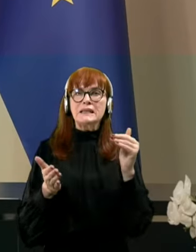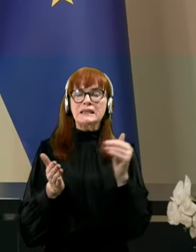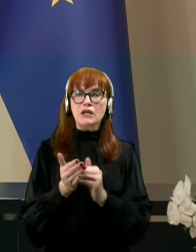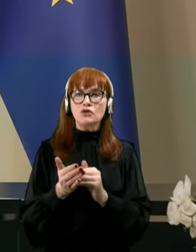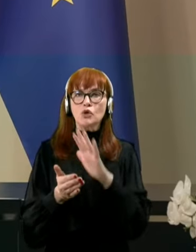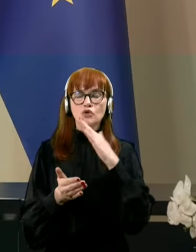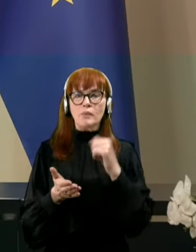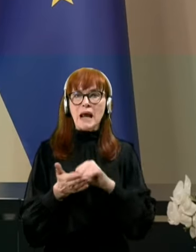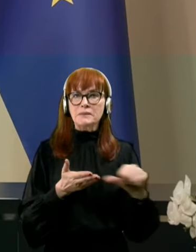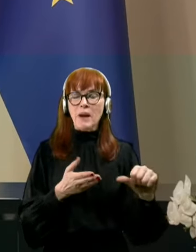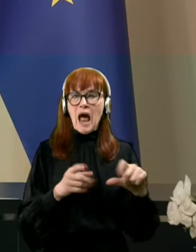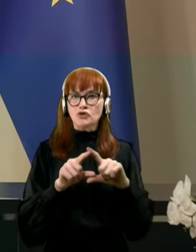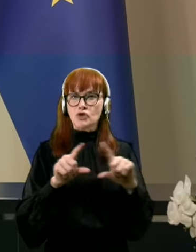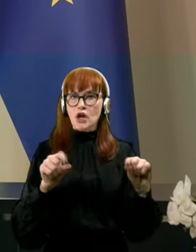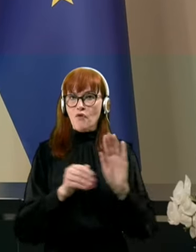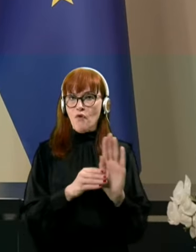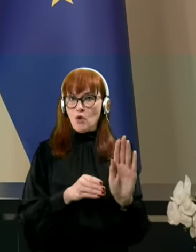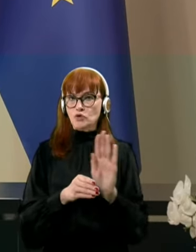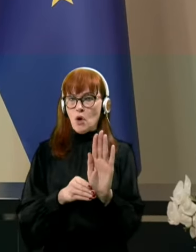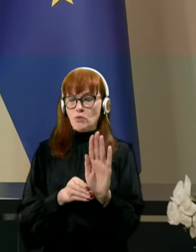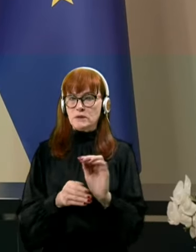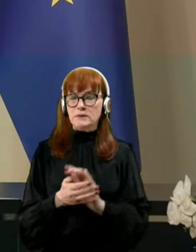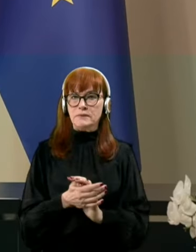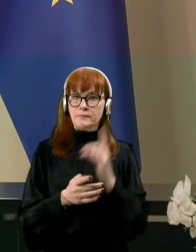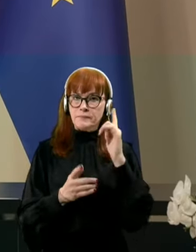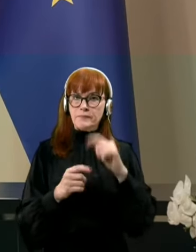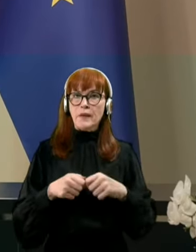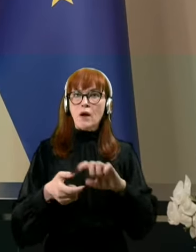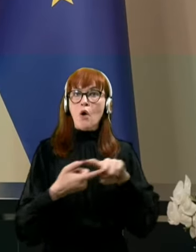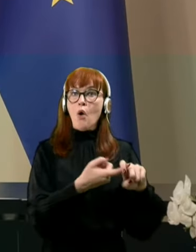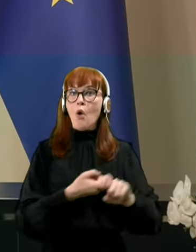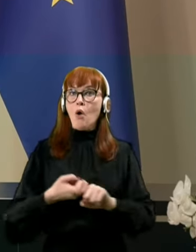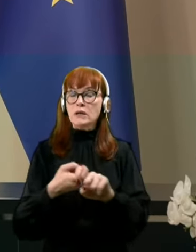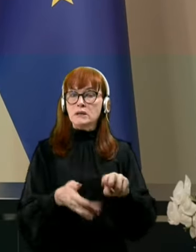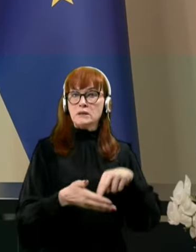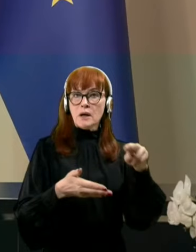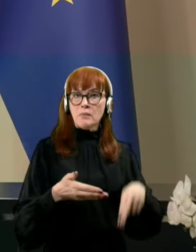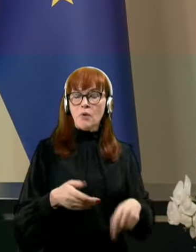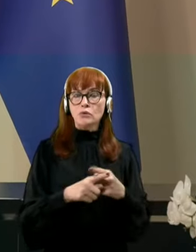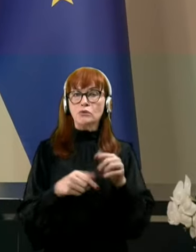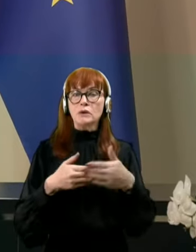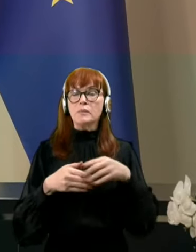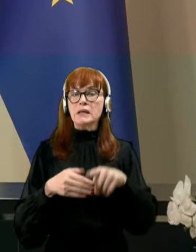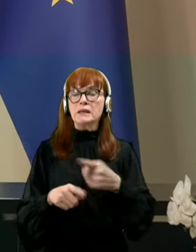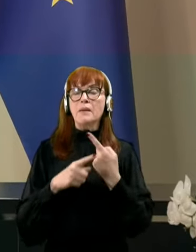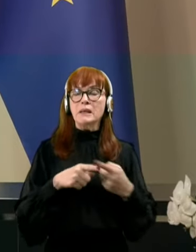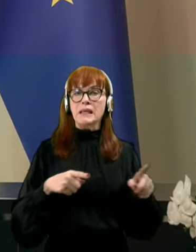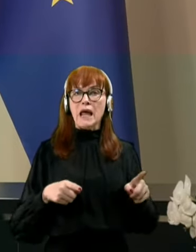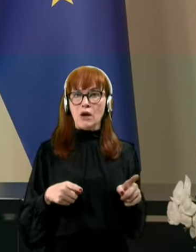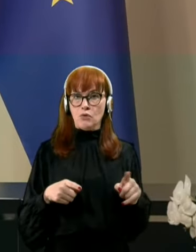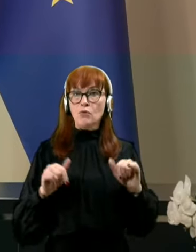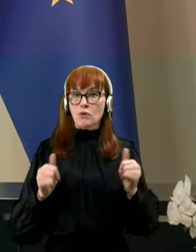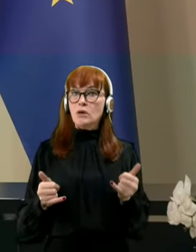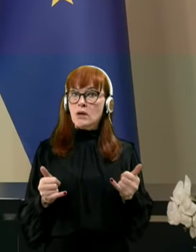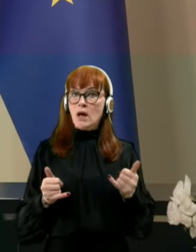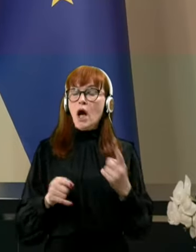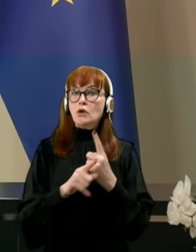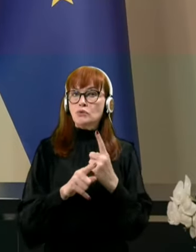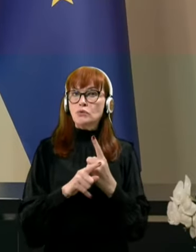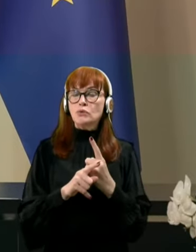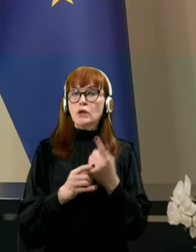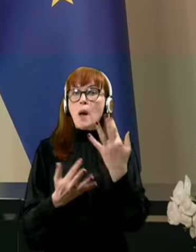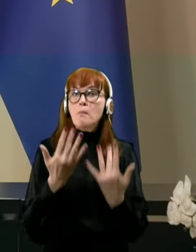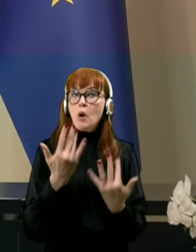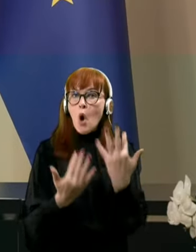Navemenim, da v koalicijski pogodbi in tudi pri tem delu je in tudi v prv